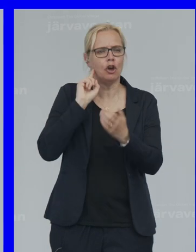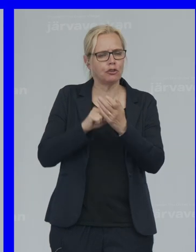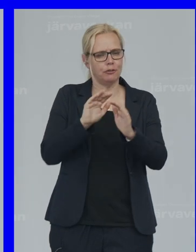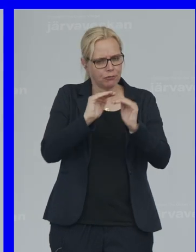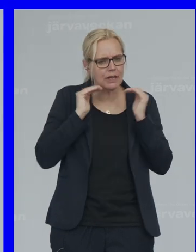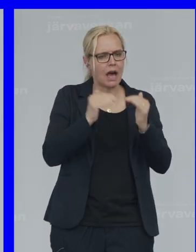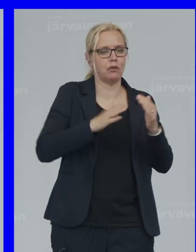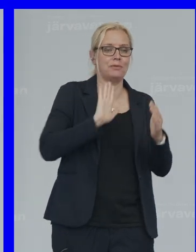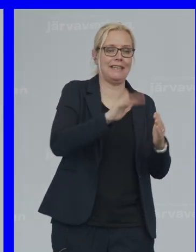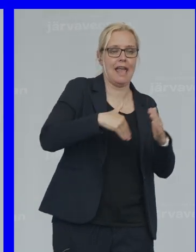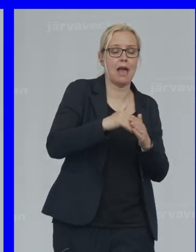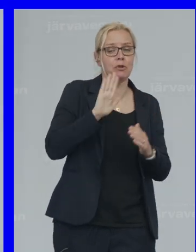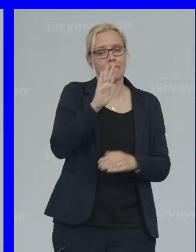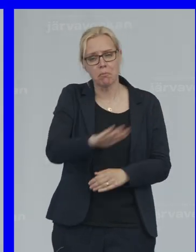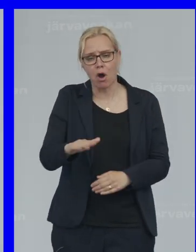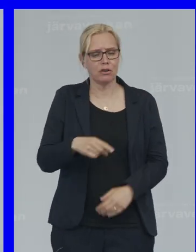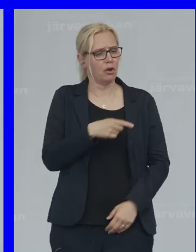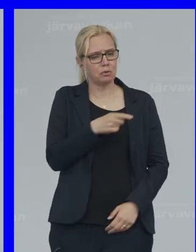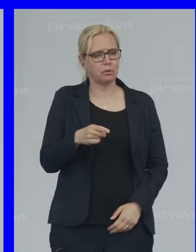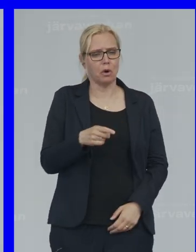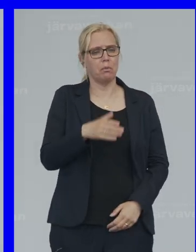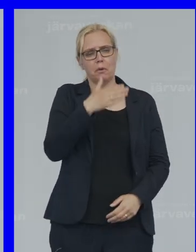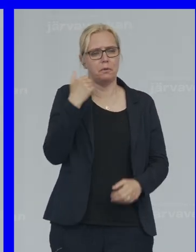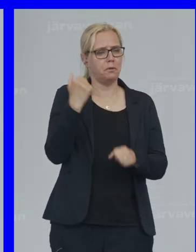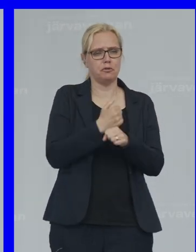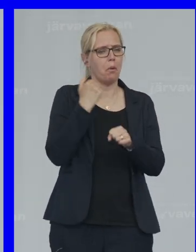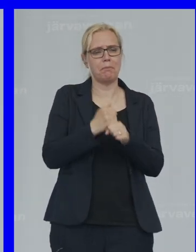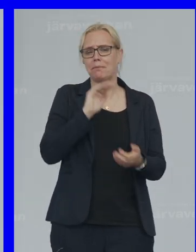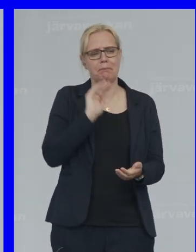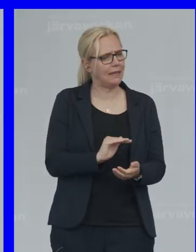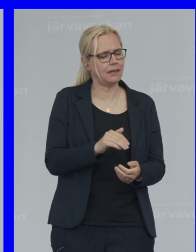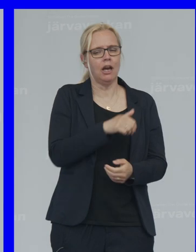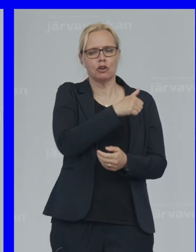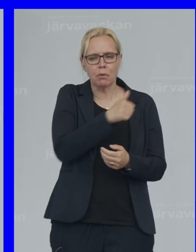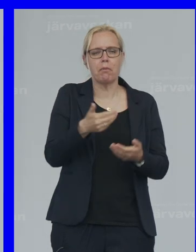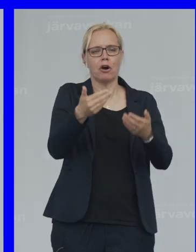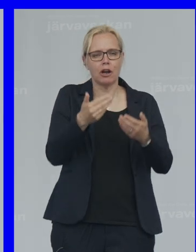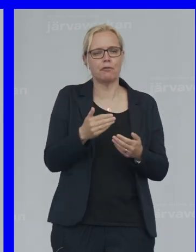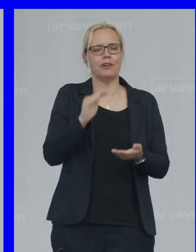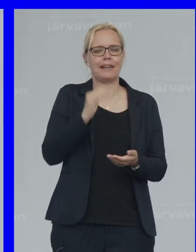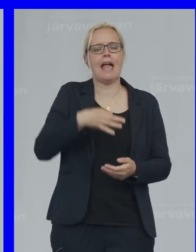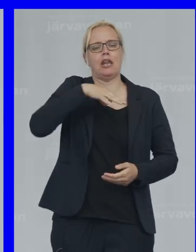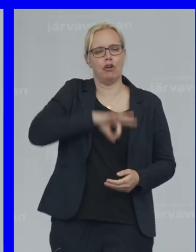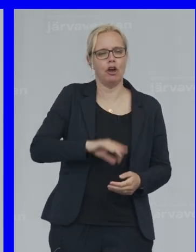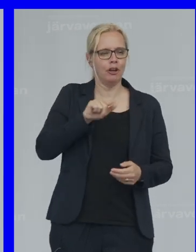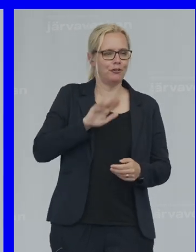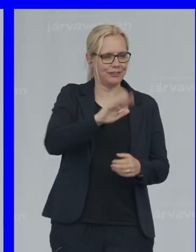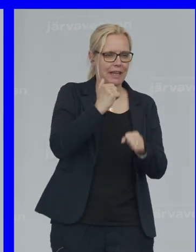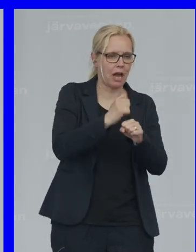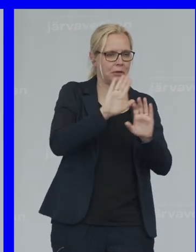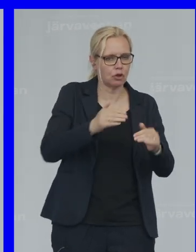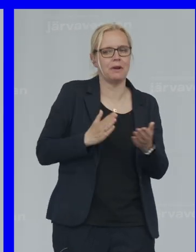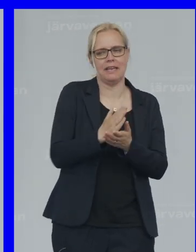om hem Och barn De har inte Arbetat mindre De har bara Fått mindre betalt För det arbete De har utfört